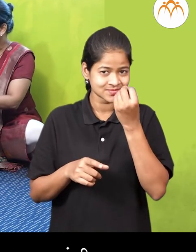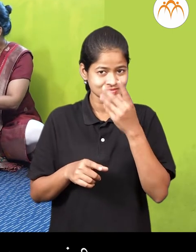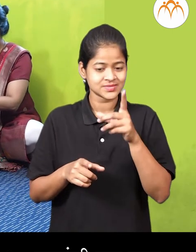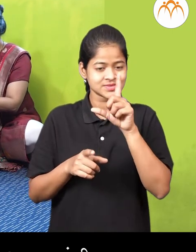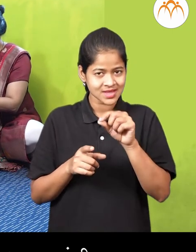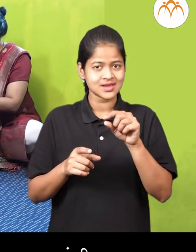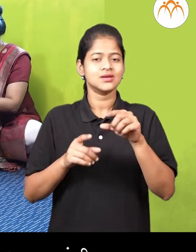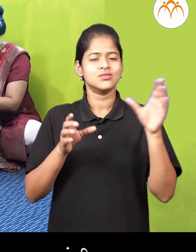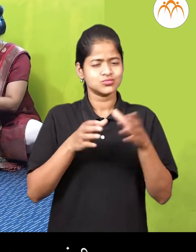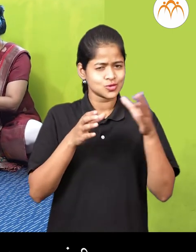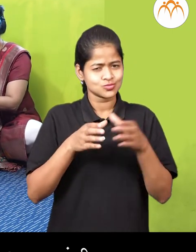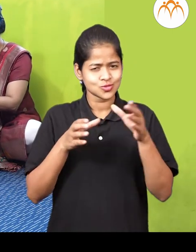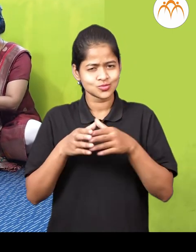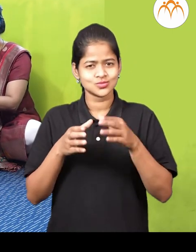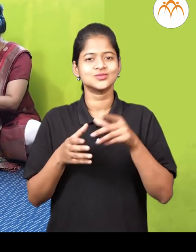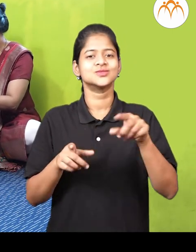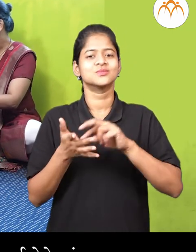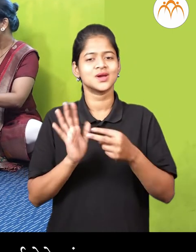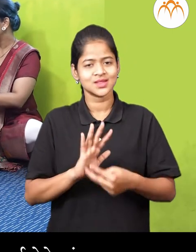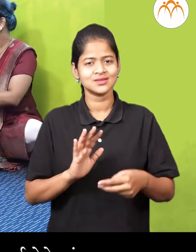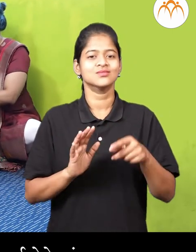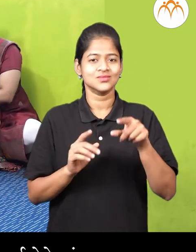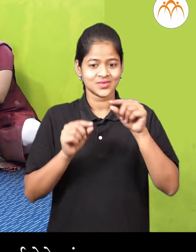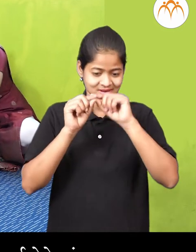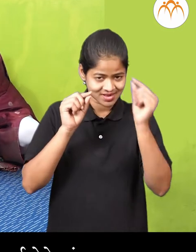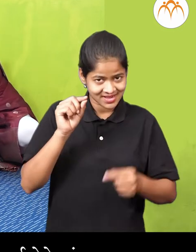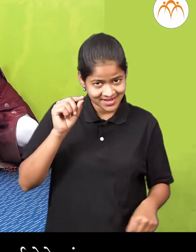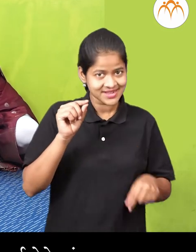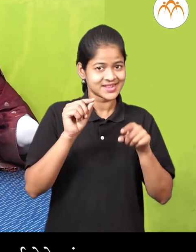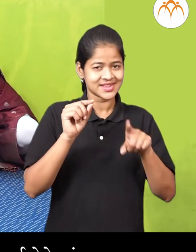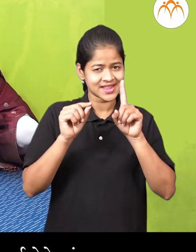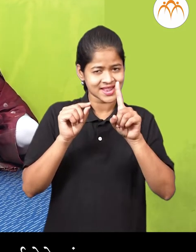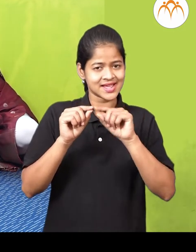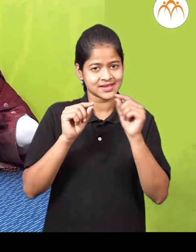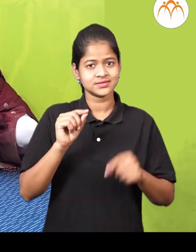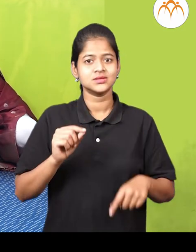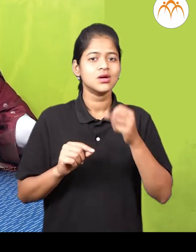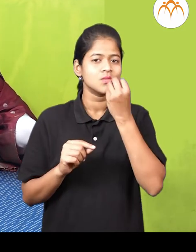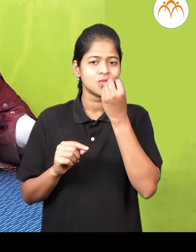उन्जे दाहा फुलान ची एक माल ठीके? ठामबा मी तुम्हाला दोरा आणी सुई देते हाँ